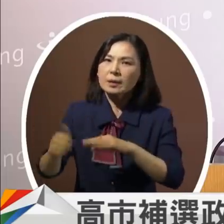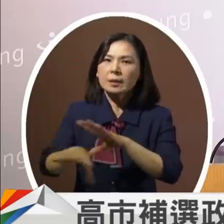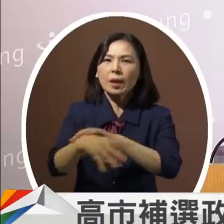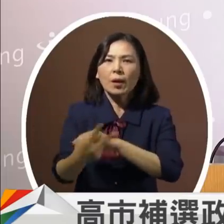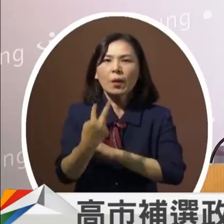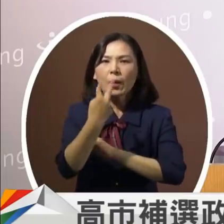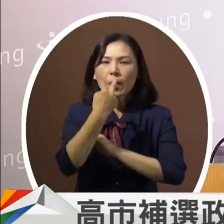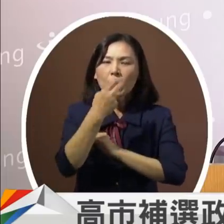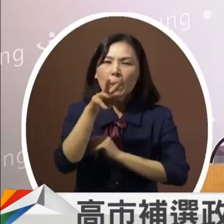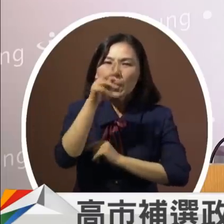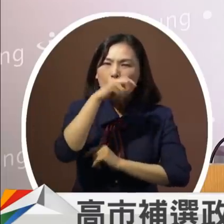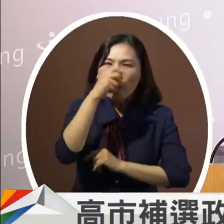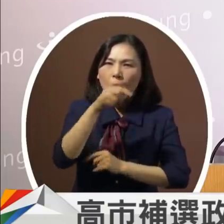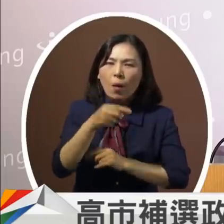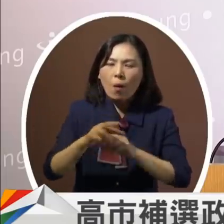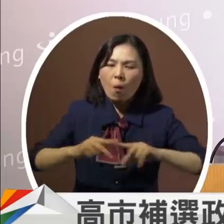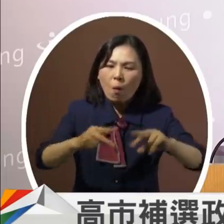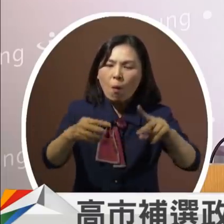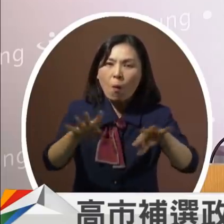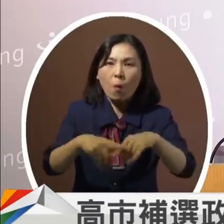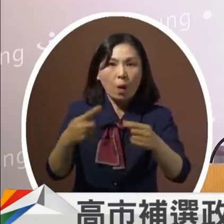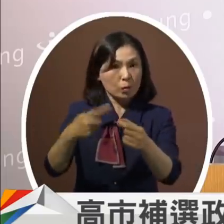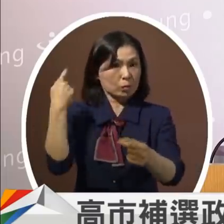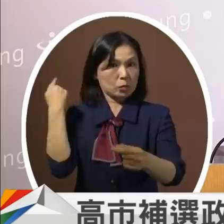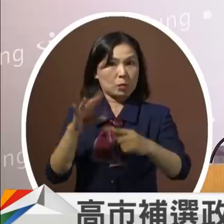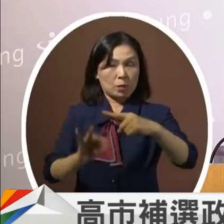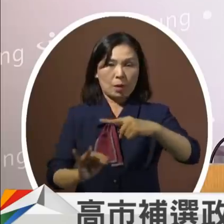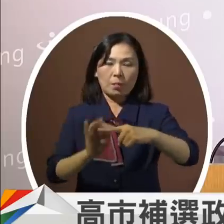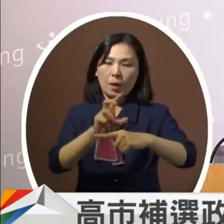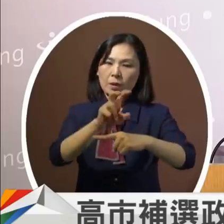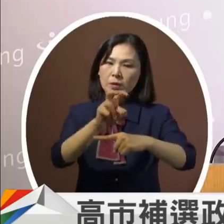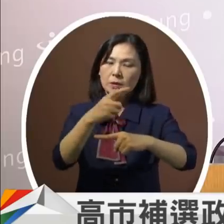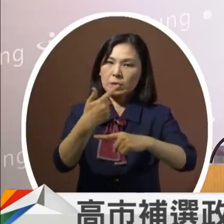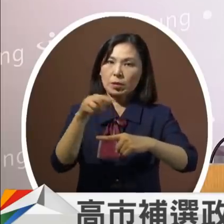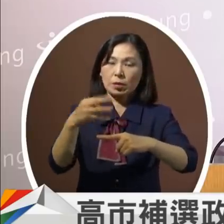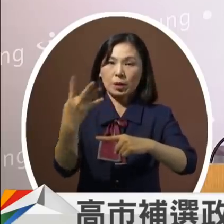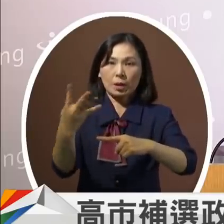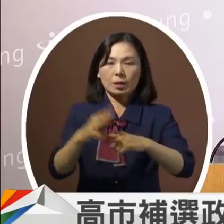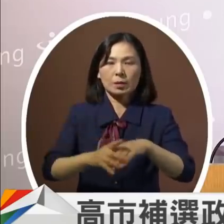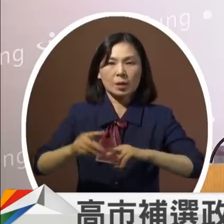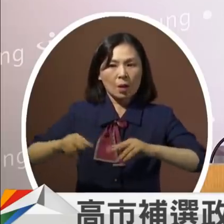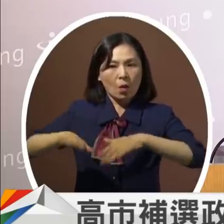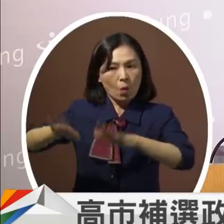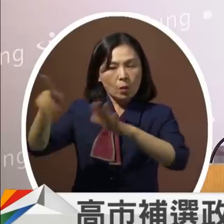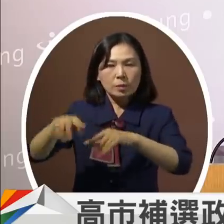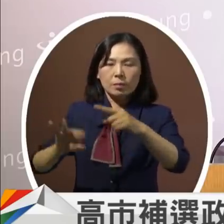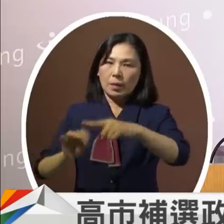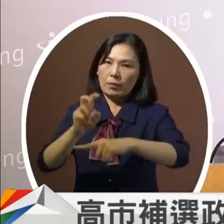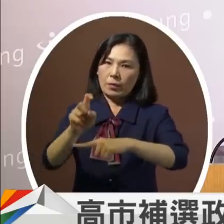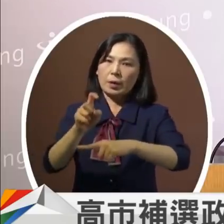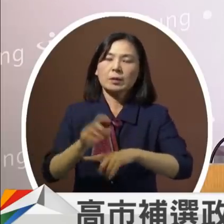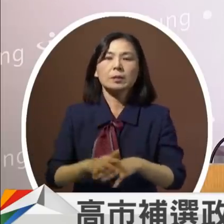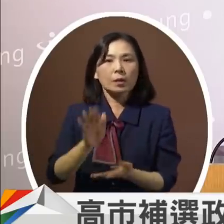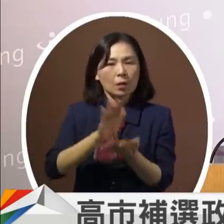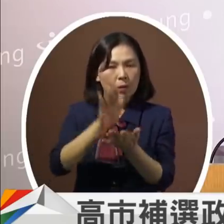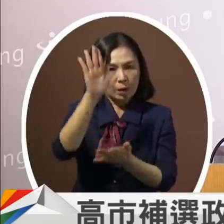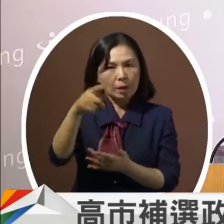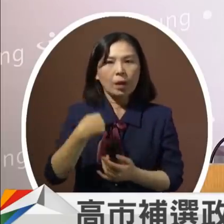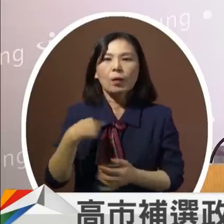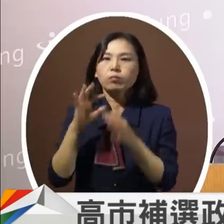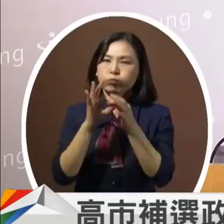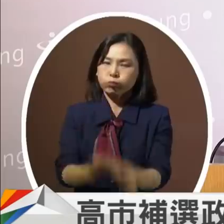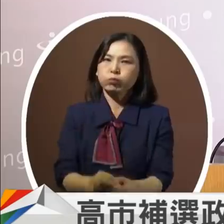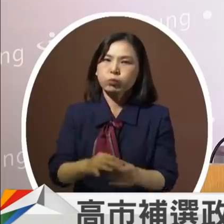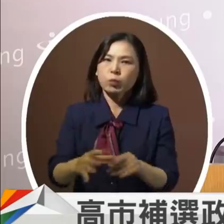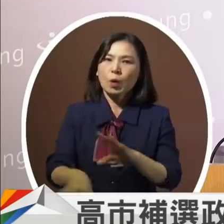去年空气品质量率达76.4%平均改善10%以上未来梅珍会持续推动